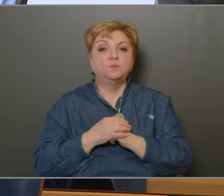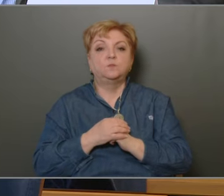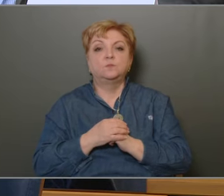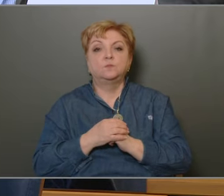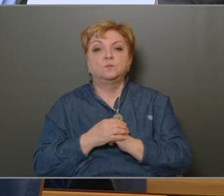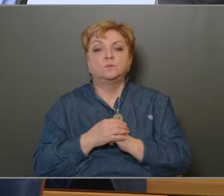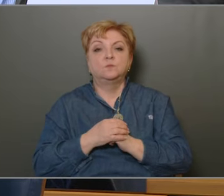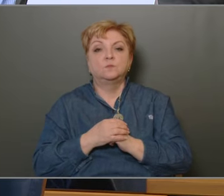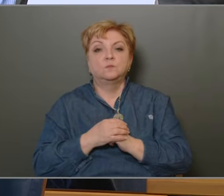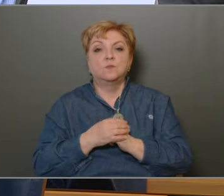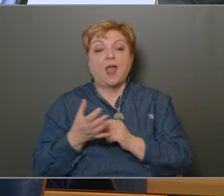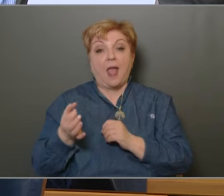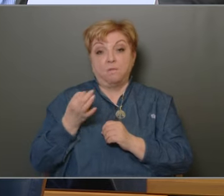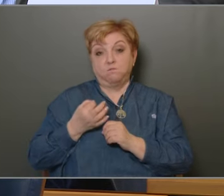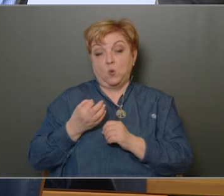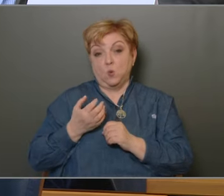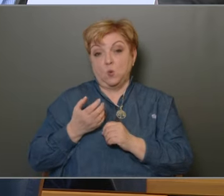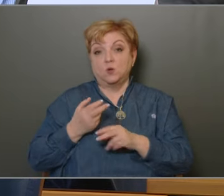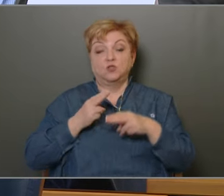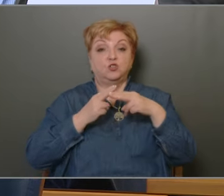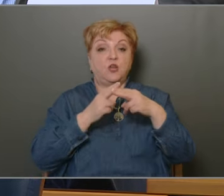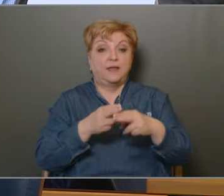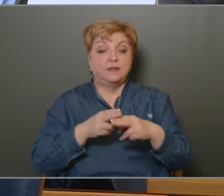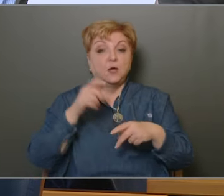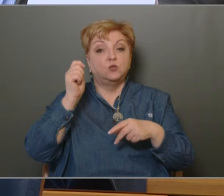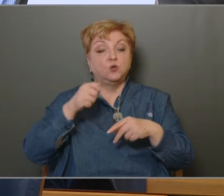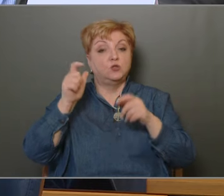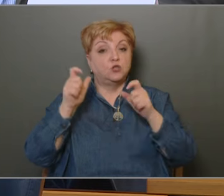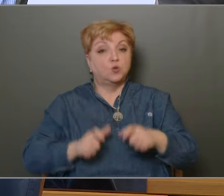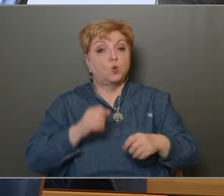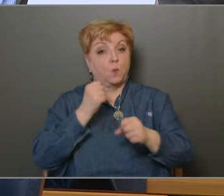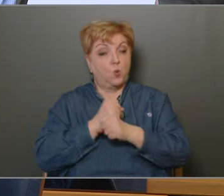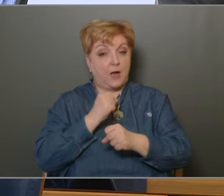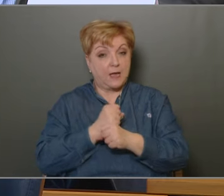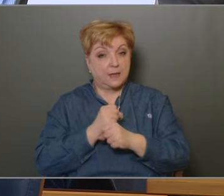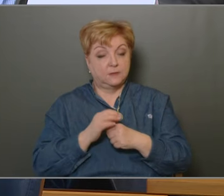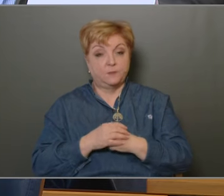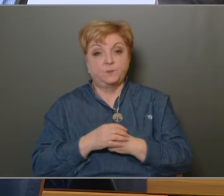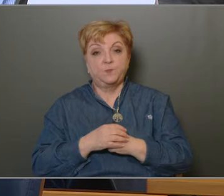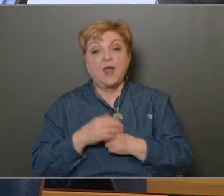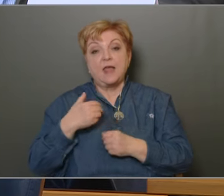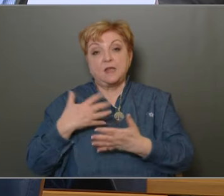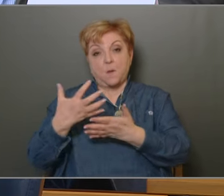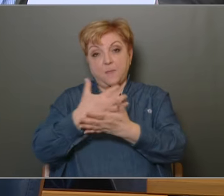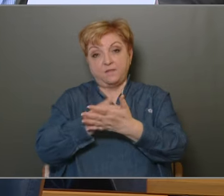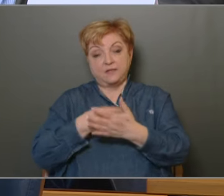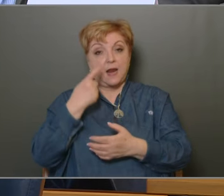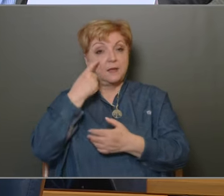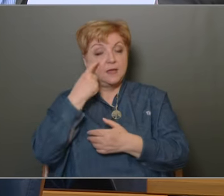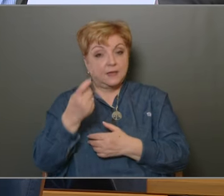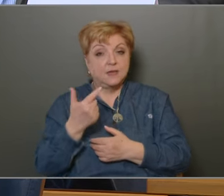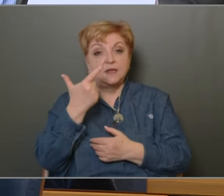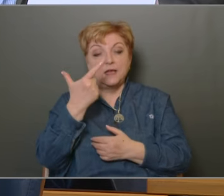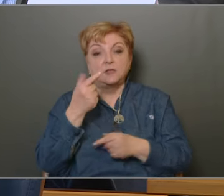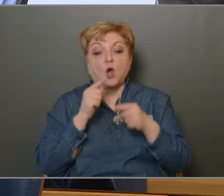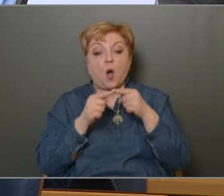ebből a kifajólag segíti a döntéshozók munkáját. Én a bevételek tekintetében